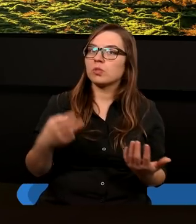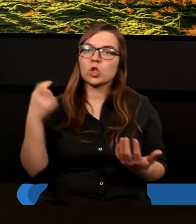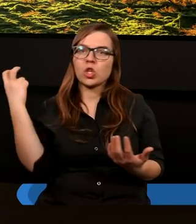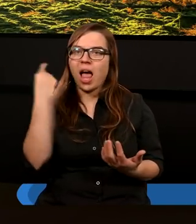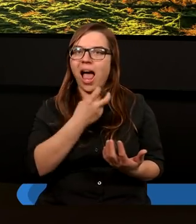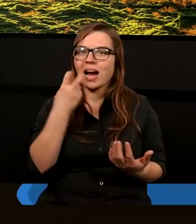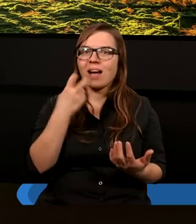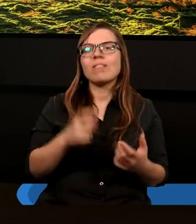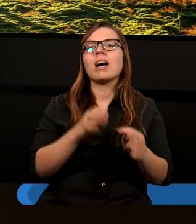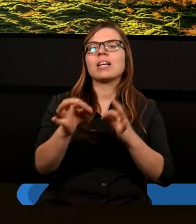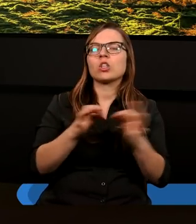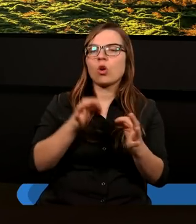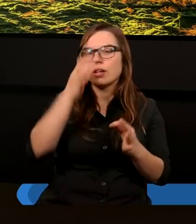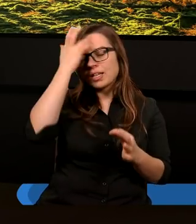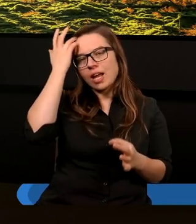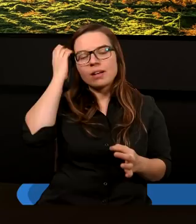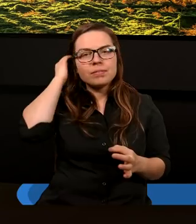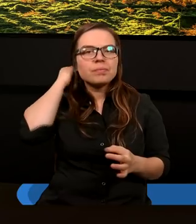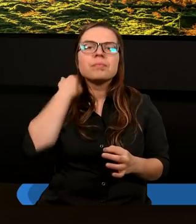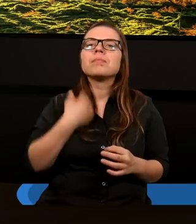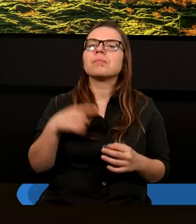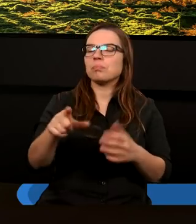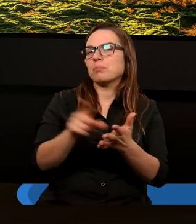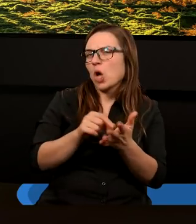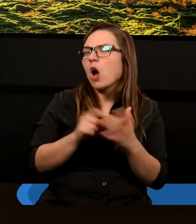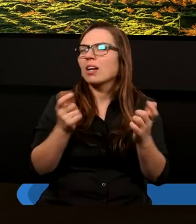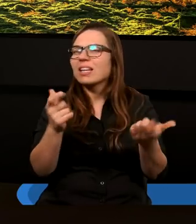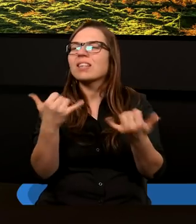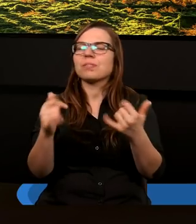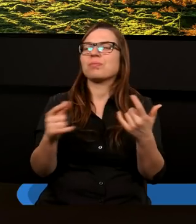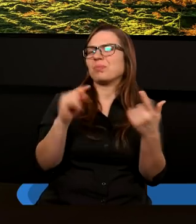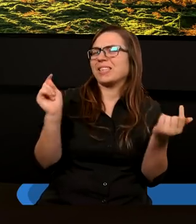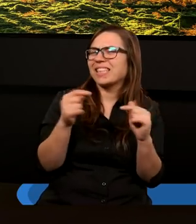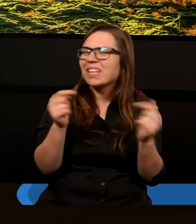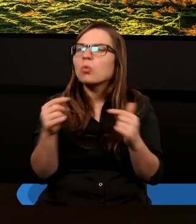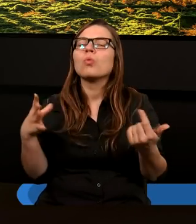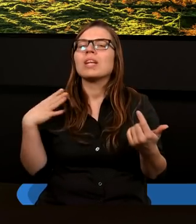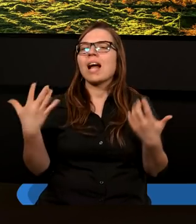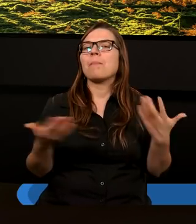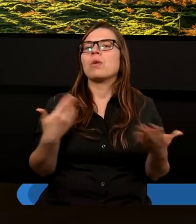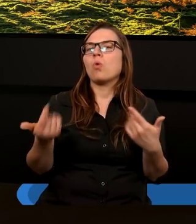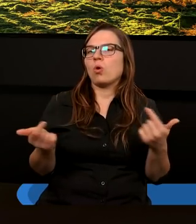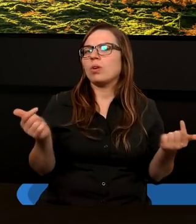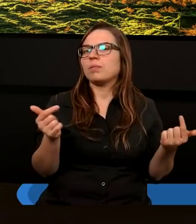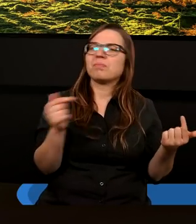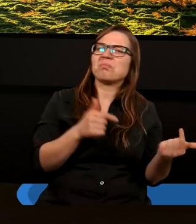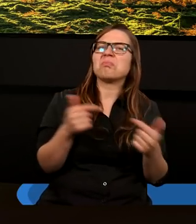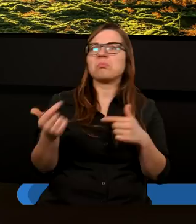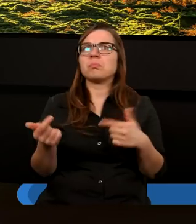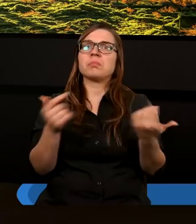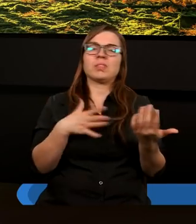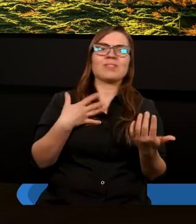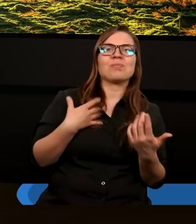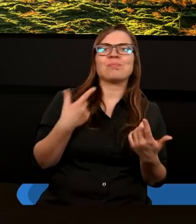historia. Po tym wszystkim, co się wydarzyło z Piotrem, po całej dyskusji wciąż ludzie nie byli do końca